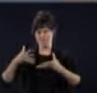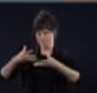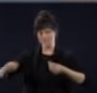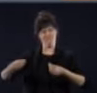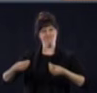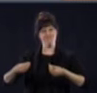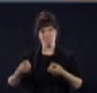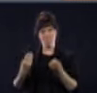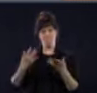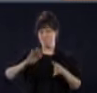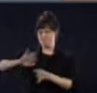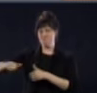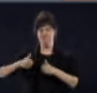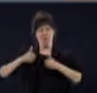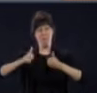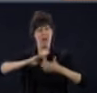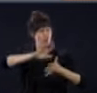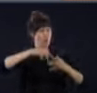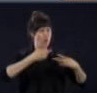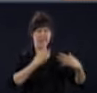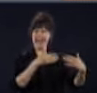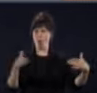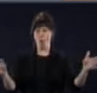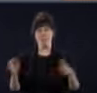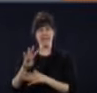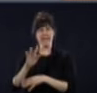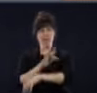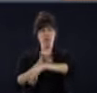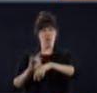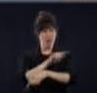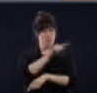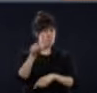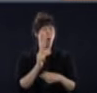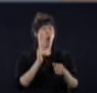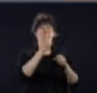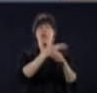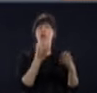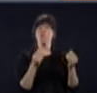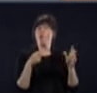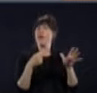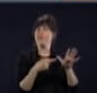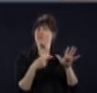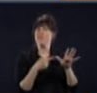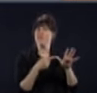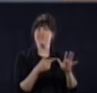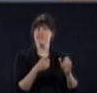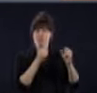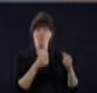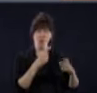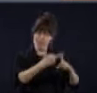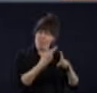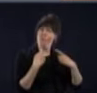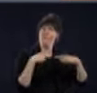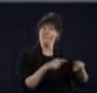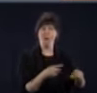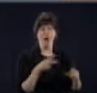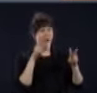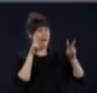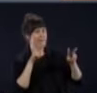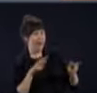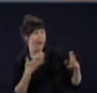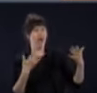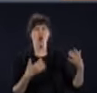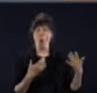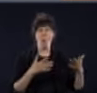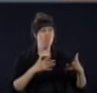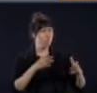dire, le 4 juillet, vous pouvez vous réserver un hôtel en Gaspésie pour aller voir le Rocher-Percé. On n'est pas capable en ce moment